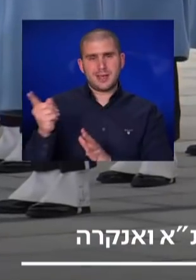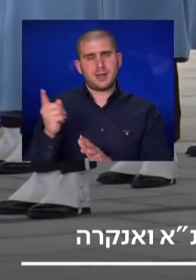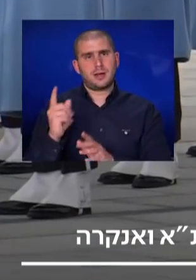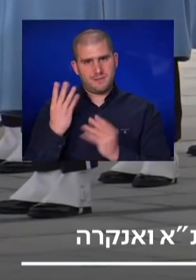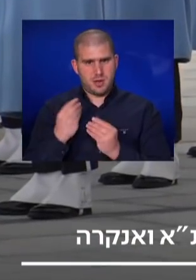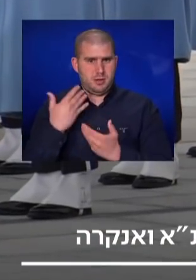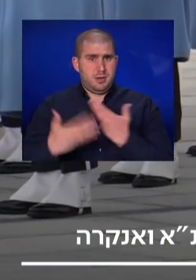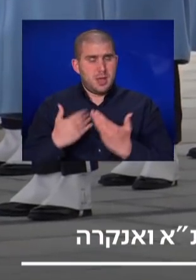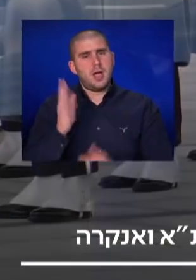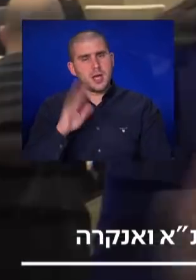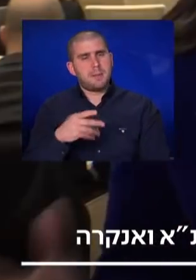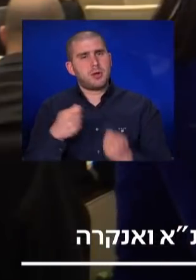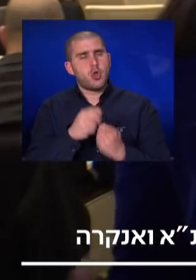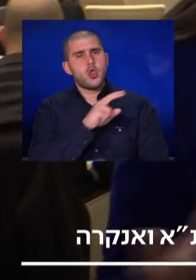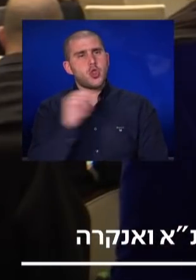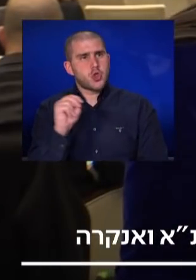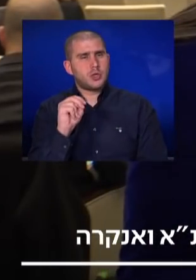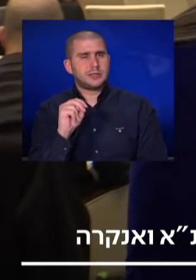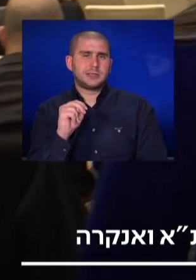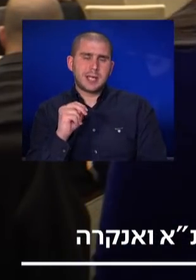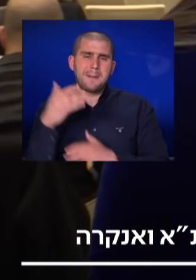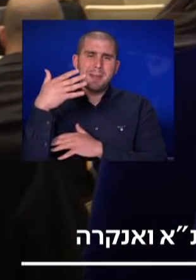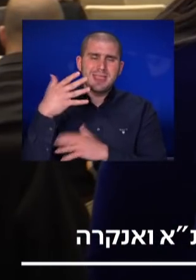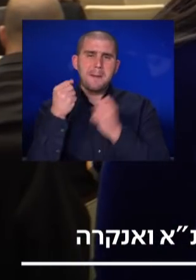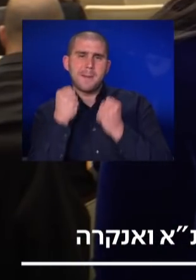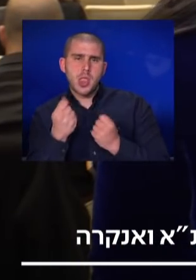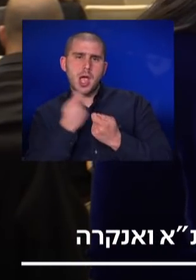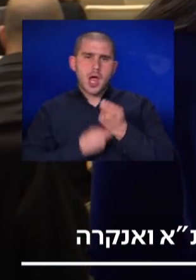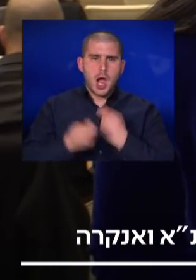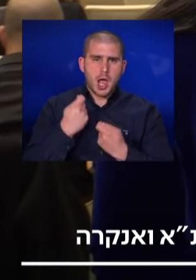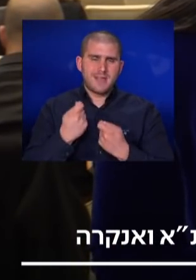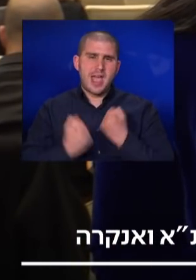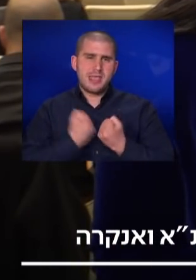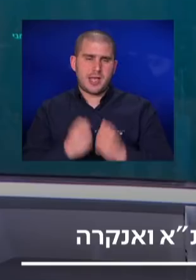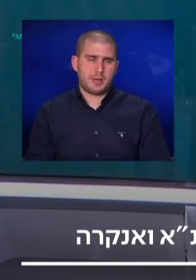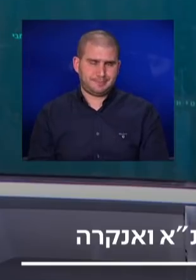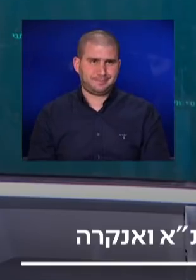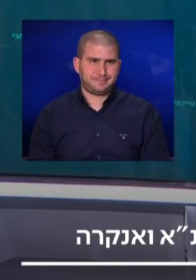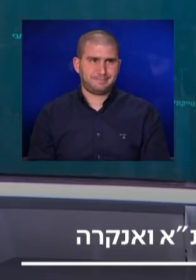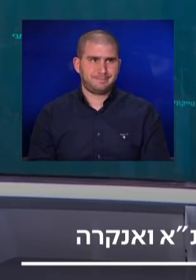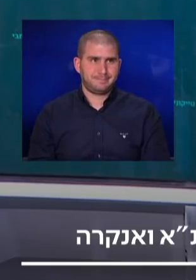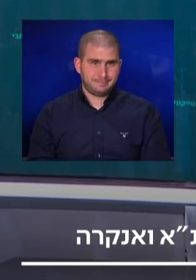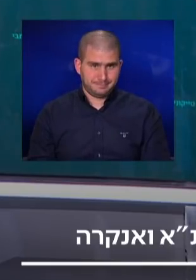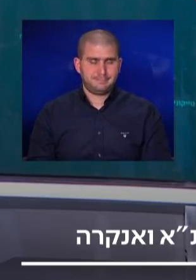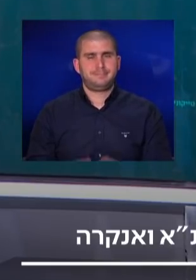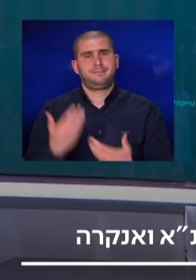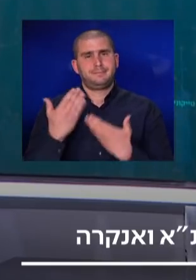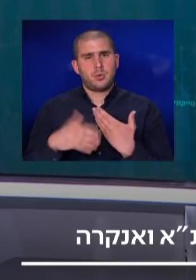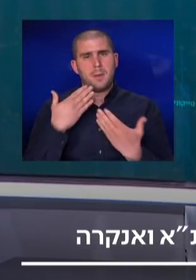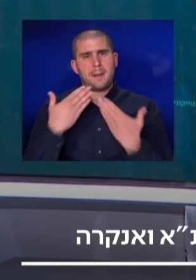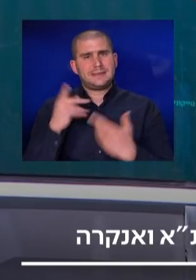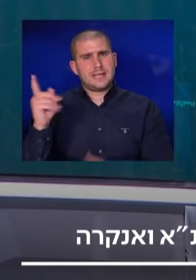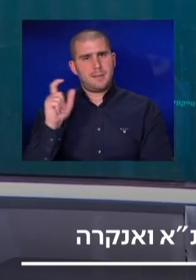הדרך, אלא גם במישור המדיני, ביטחוני, כלכלי, אנרגטי. עד כאן מהפסגה